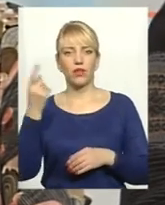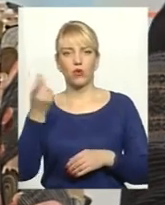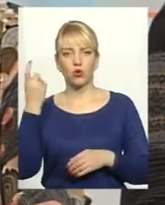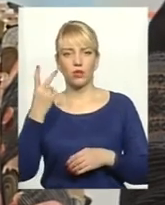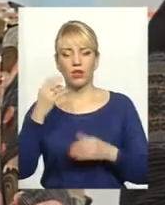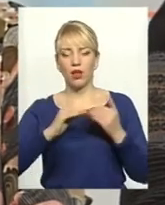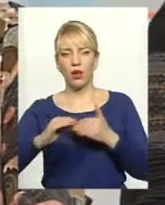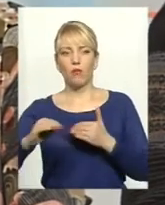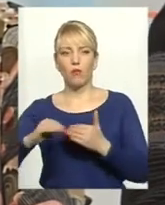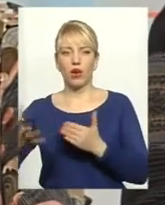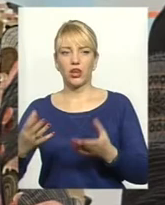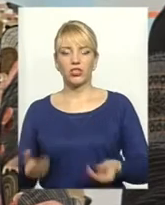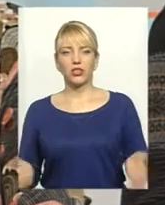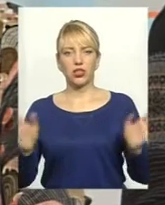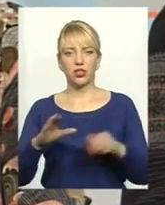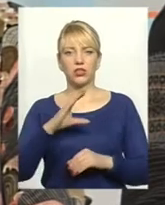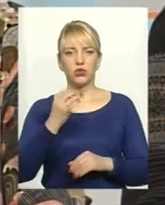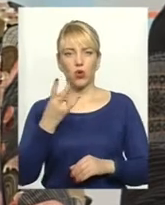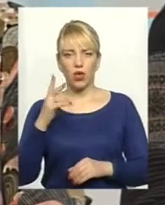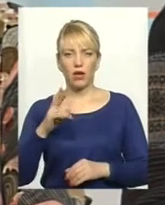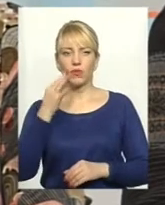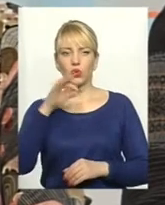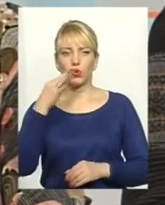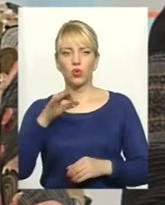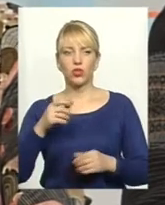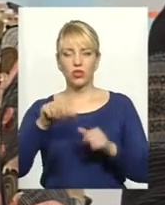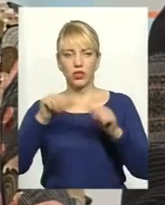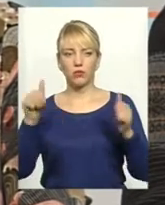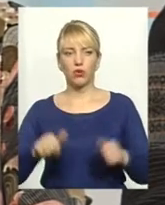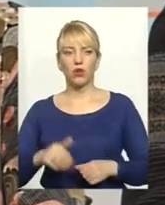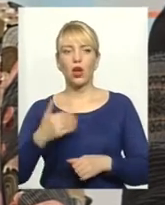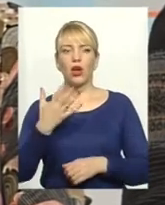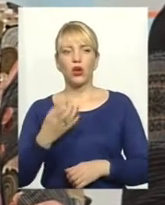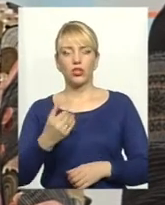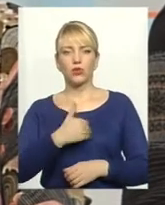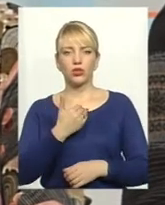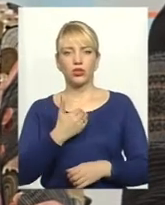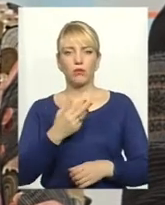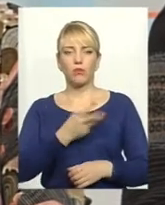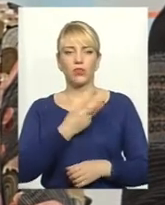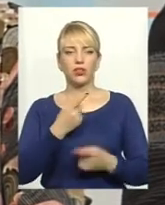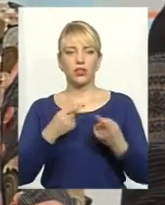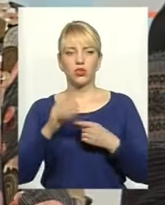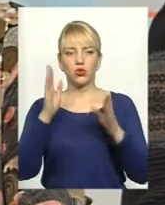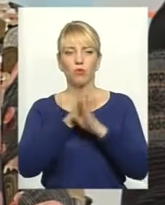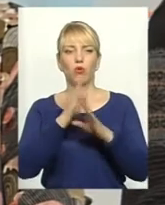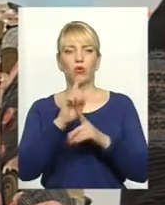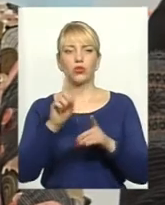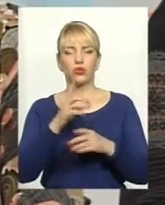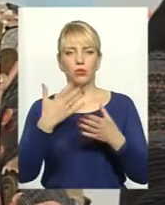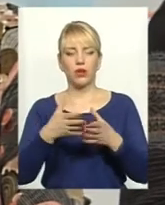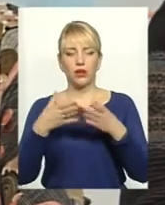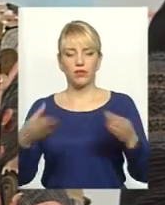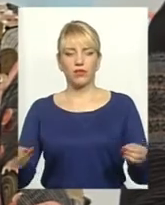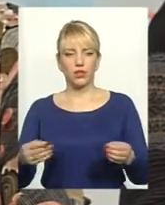сьогодні і ще соя декого, і соняшник, і буряк, тому хочеться тільки побажати нам іншої погоди, щоб воно якось розвиснилося